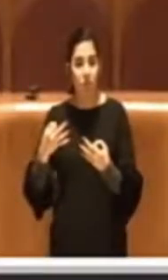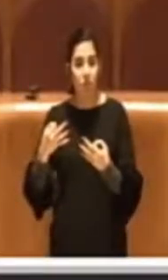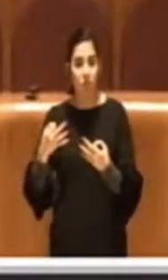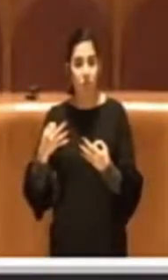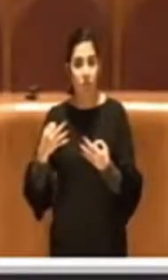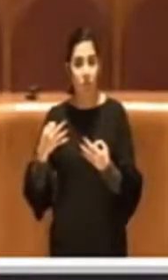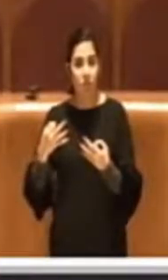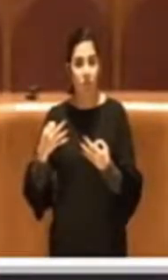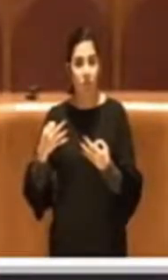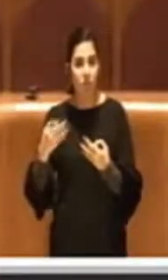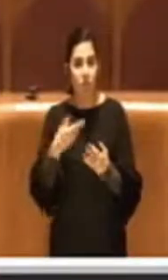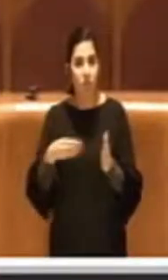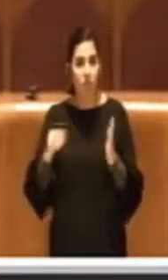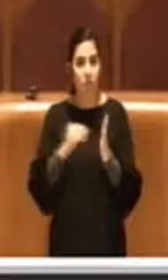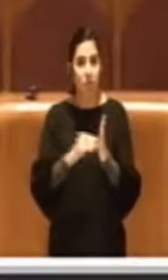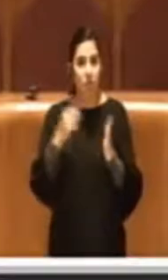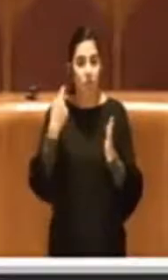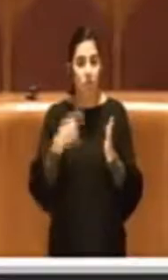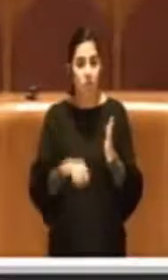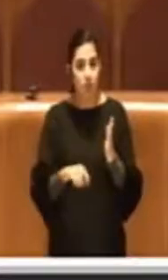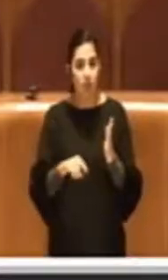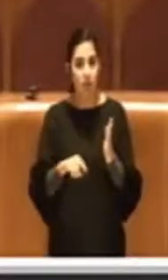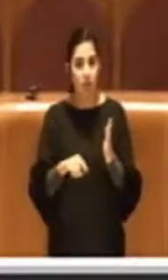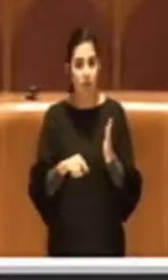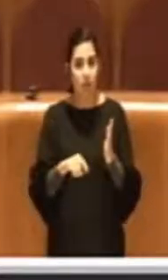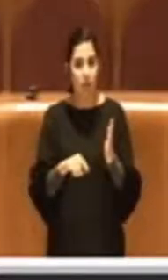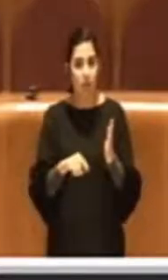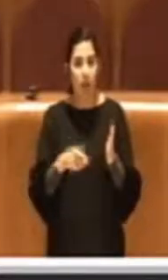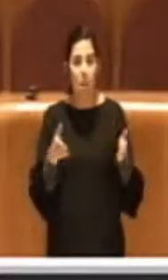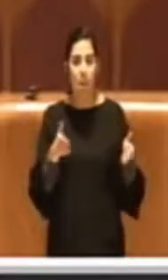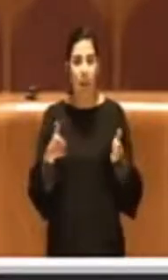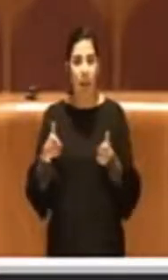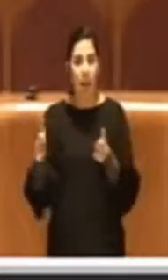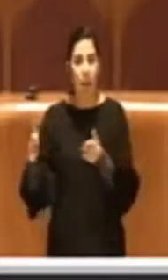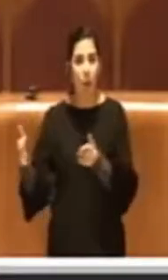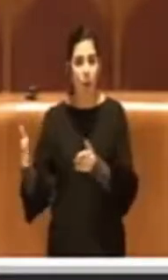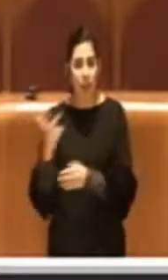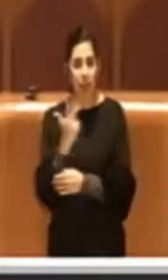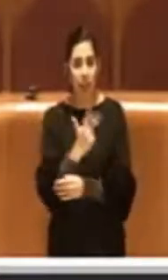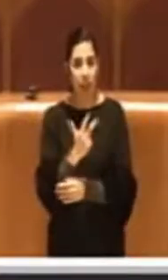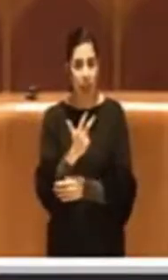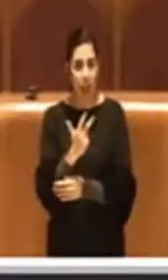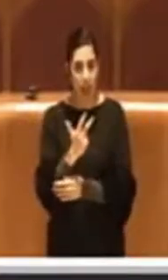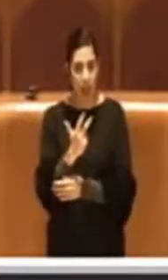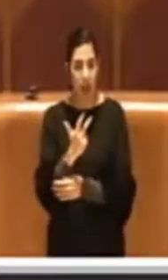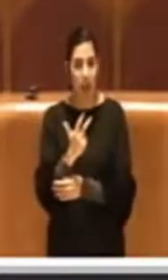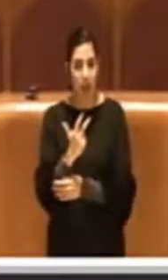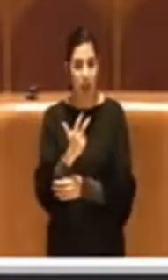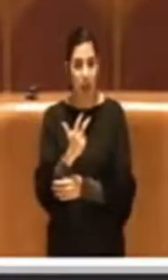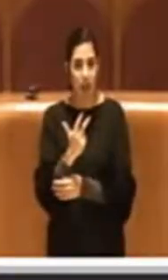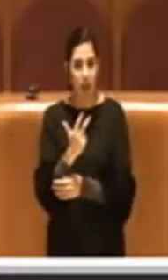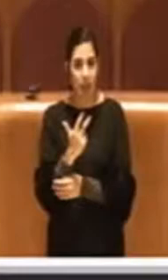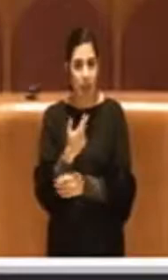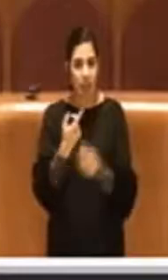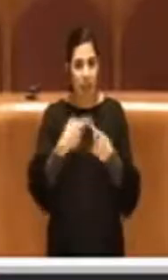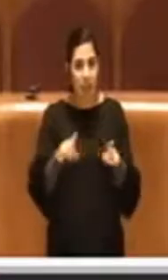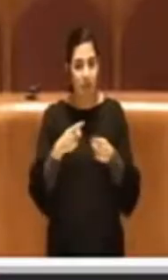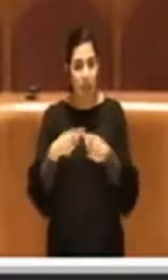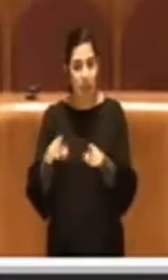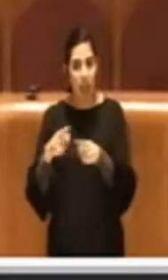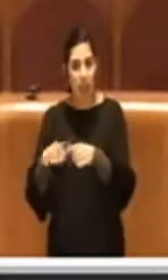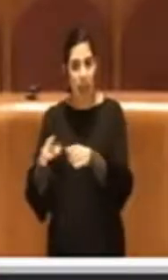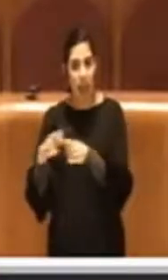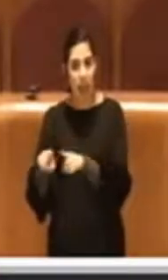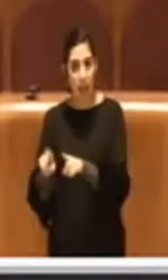questa triplice definizione